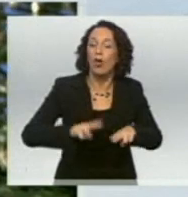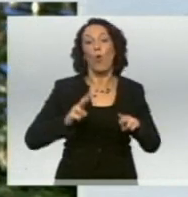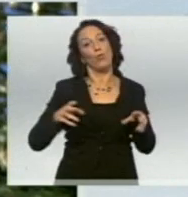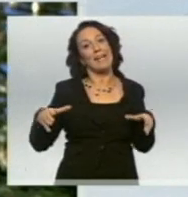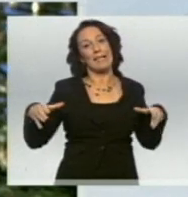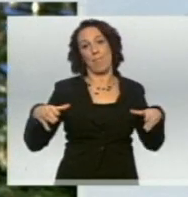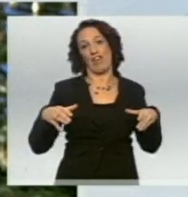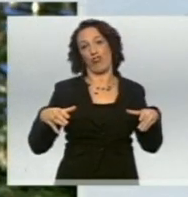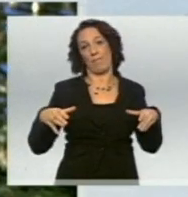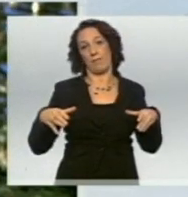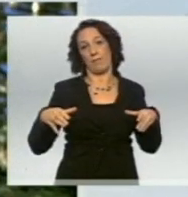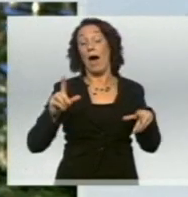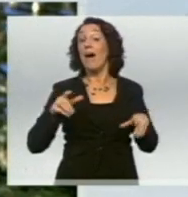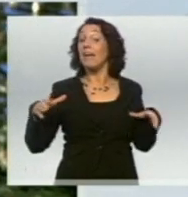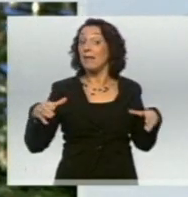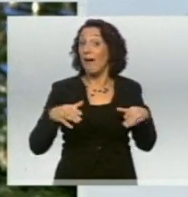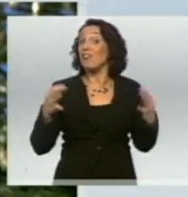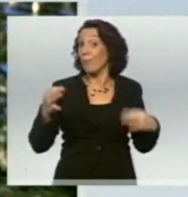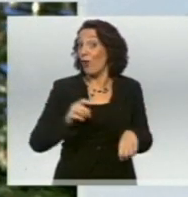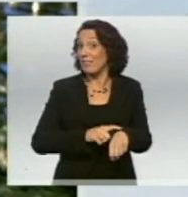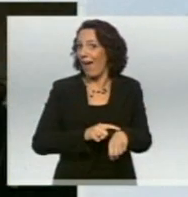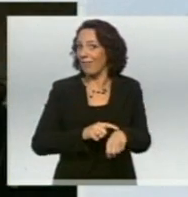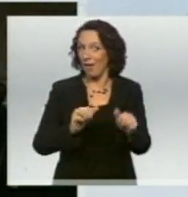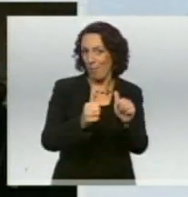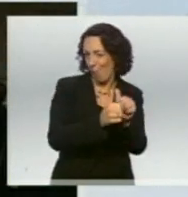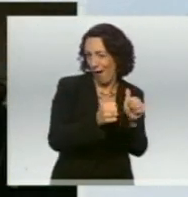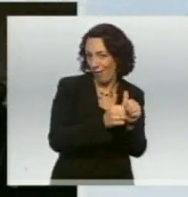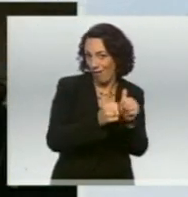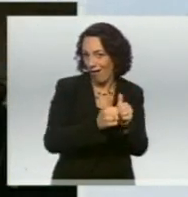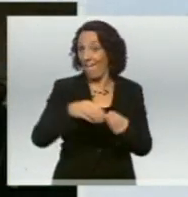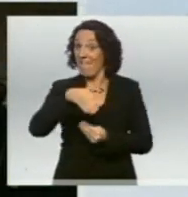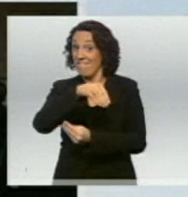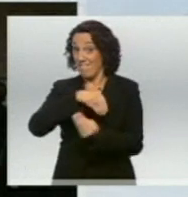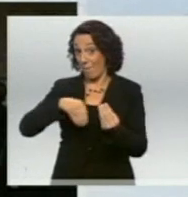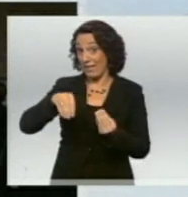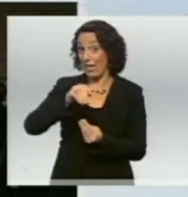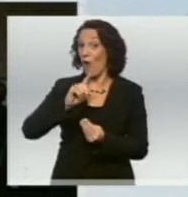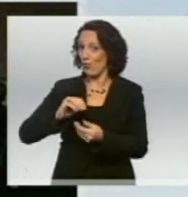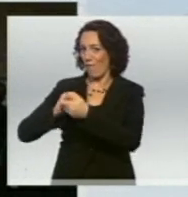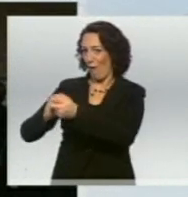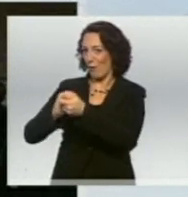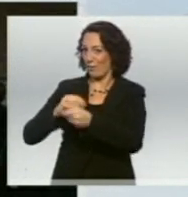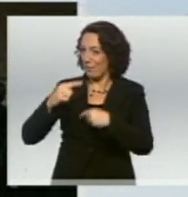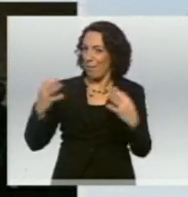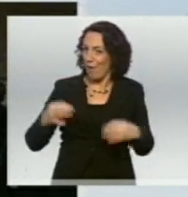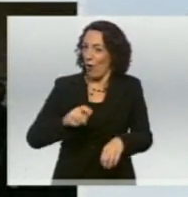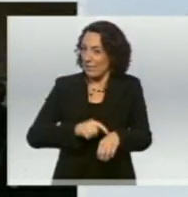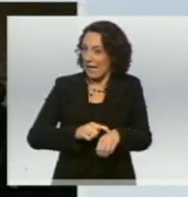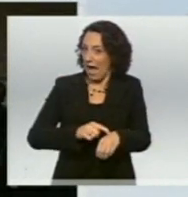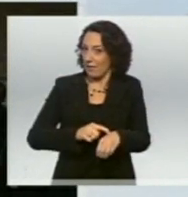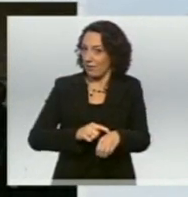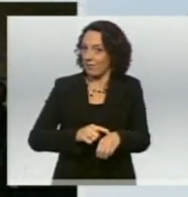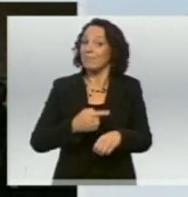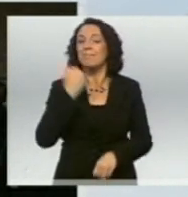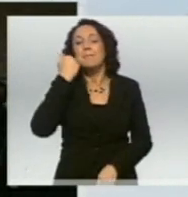Jede Gemeinschaft braucht Zeit. Das gilt für Partnerschaften, für Familien und für Freundschaften. Nehmen wir